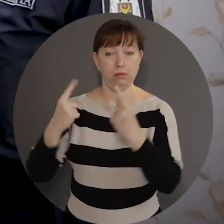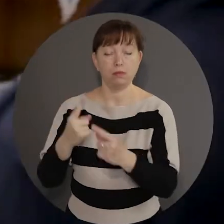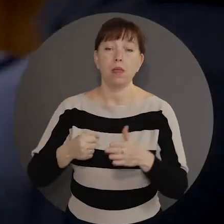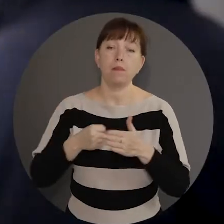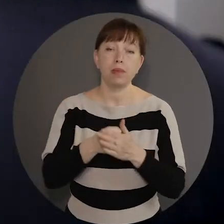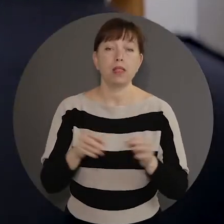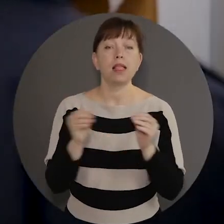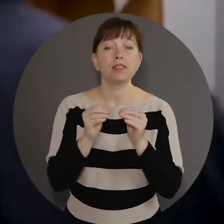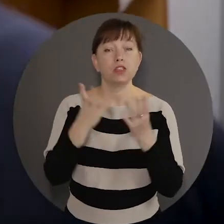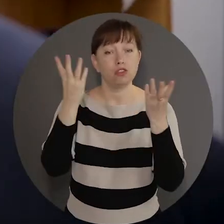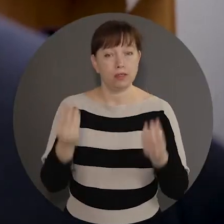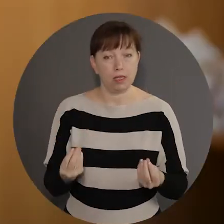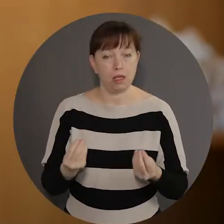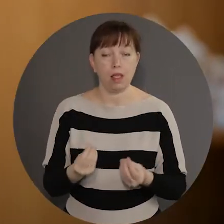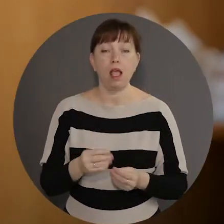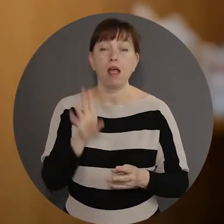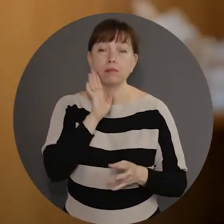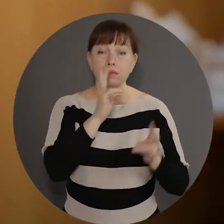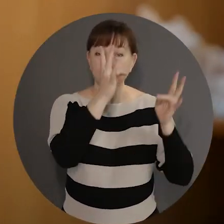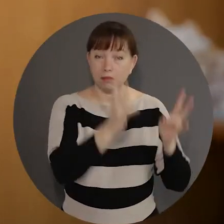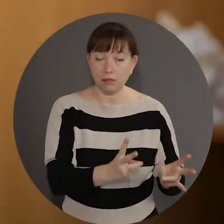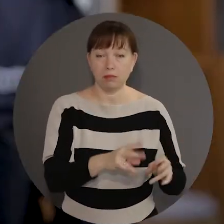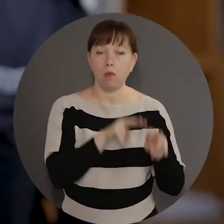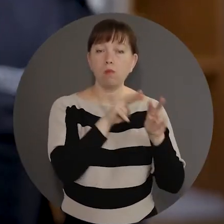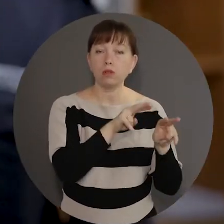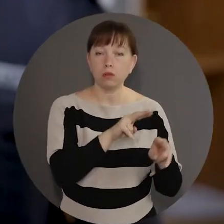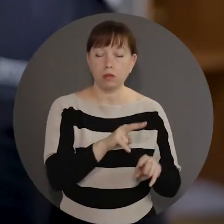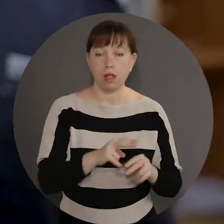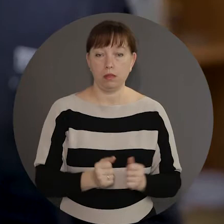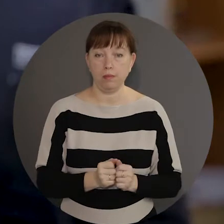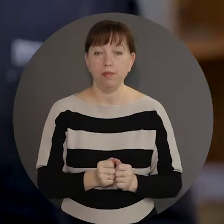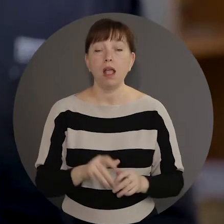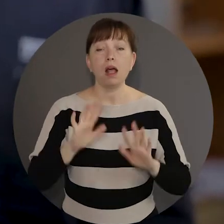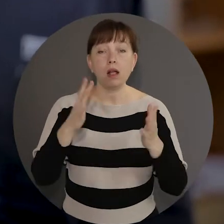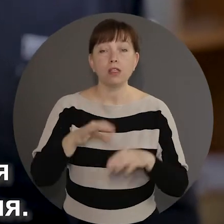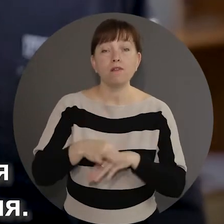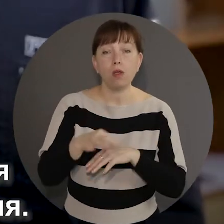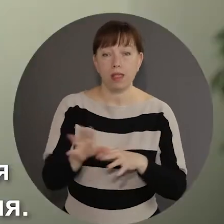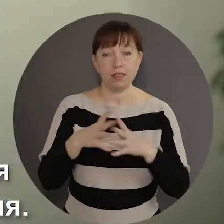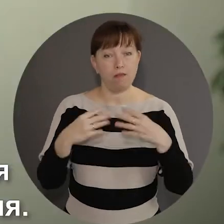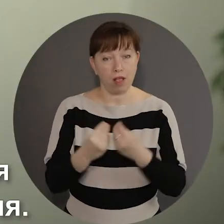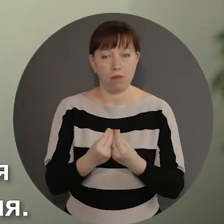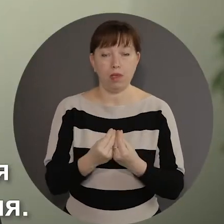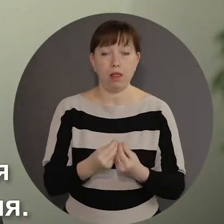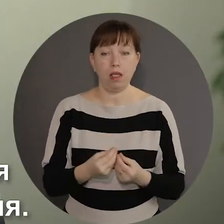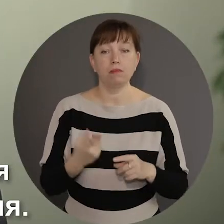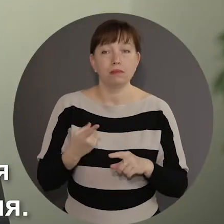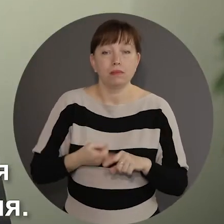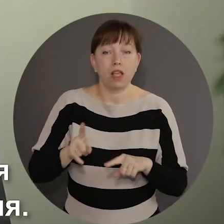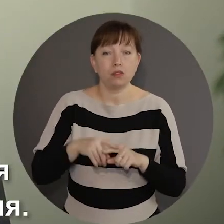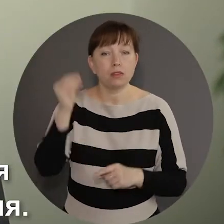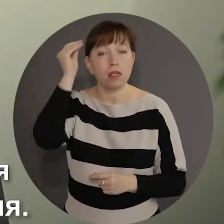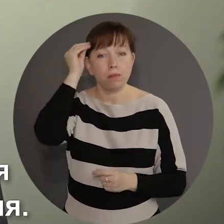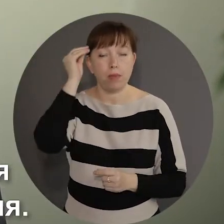izolat pe termen până la 10 zile, iar victima este monitorizată în permanență. Cazurile de violență în familie,